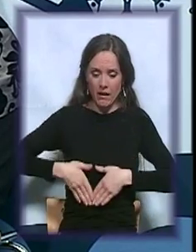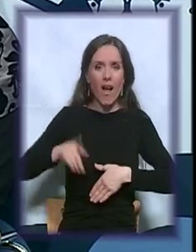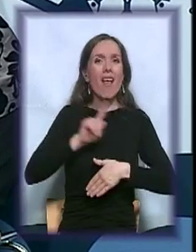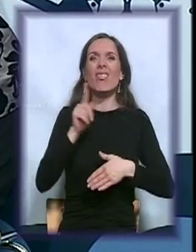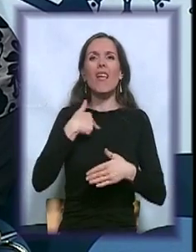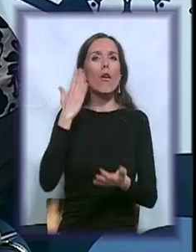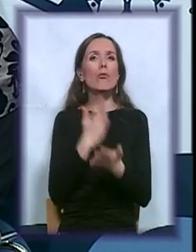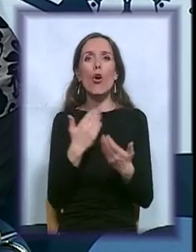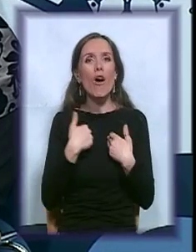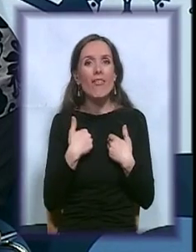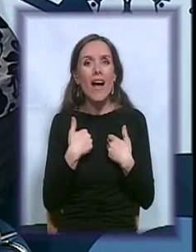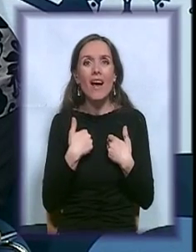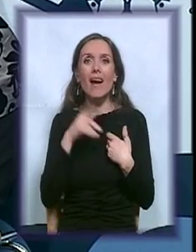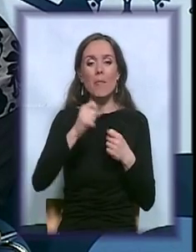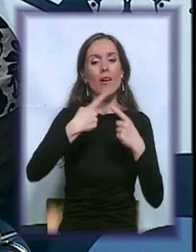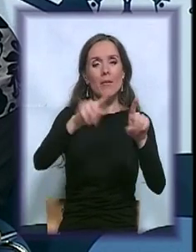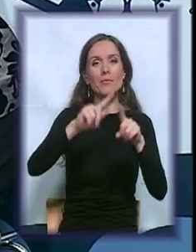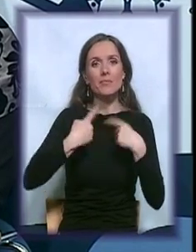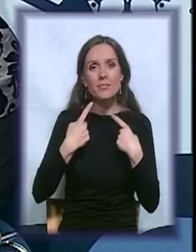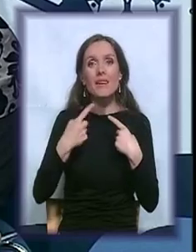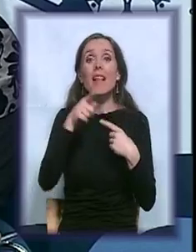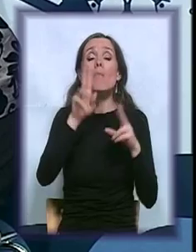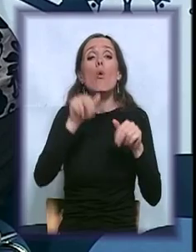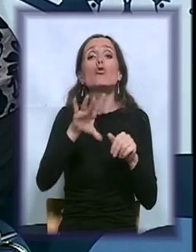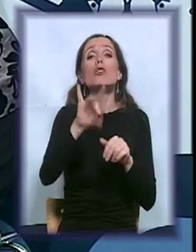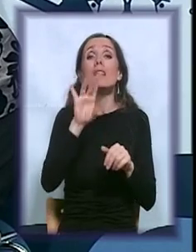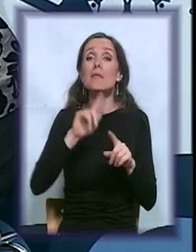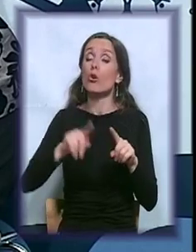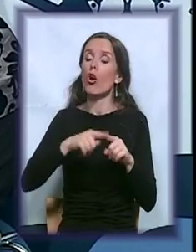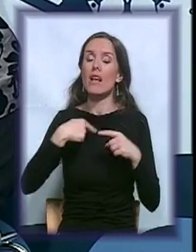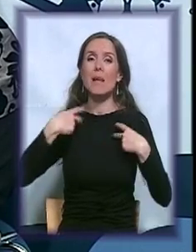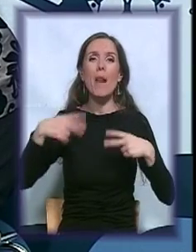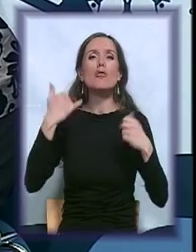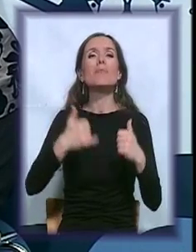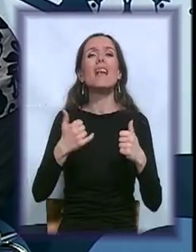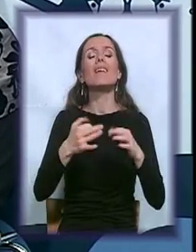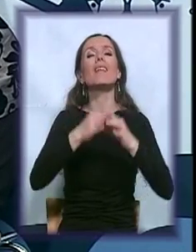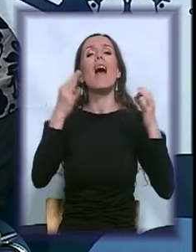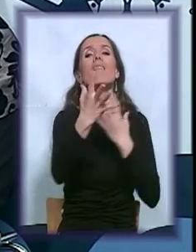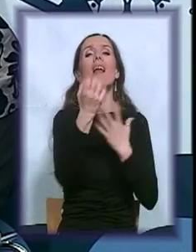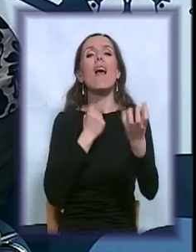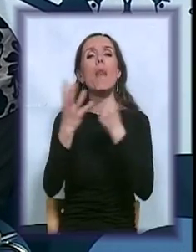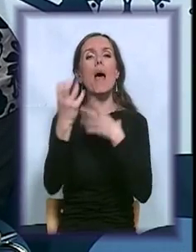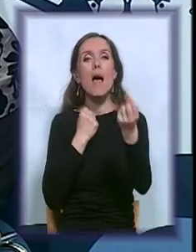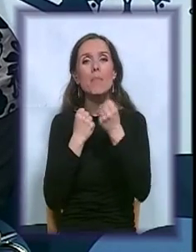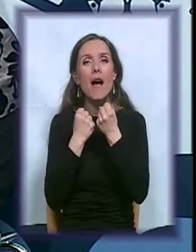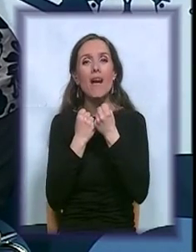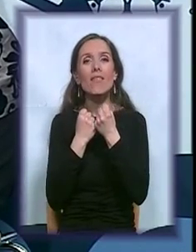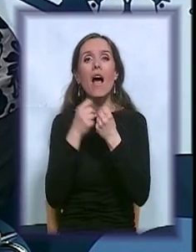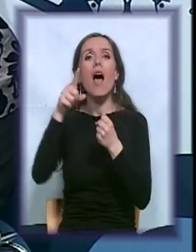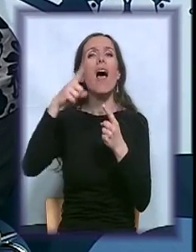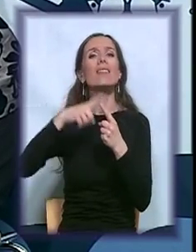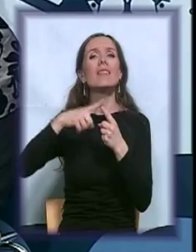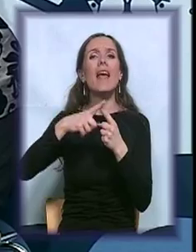izbora i zbog toga se sad plašim kako će da budu zbog tih javnih nabavki da će da bude na tenderu samo